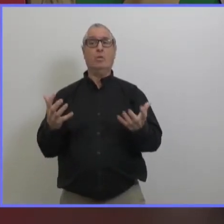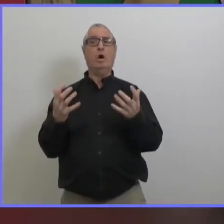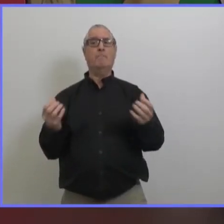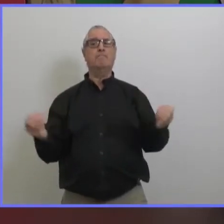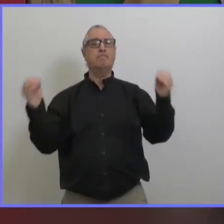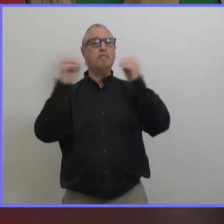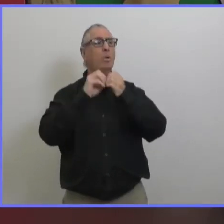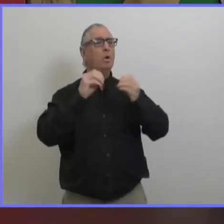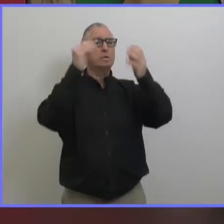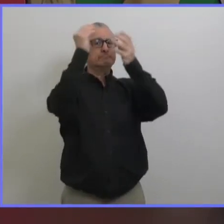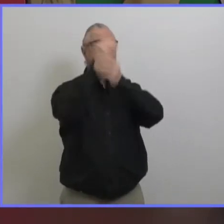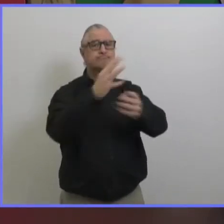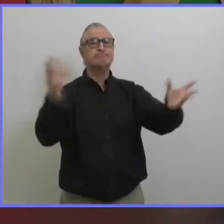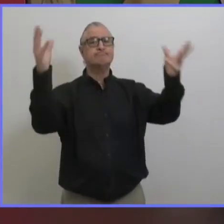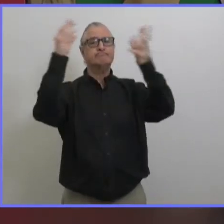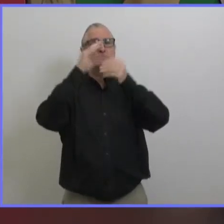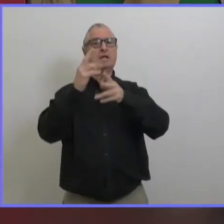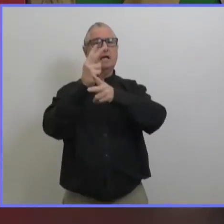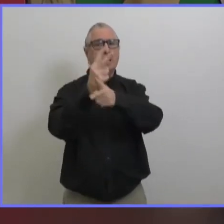que vous pourriez dire que